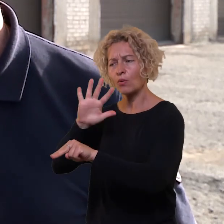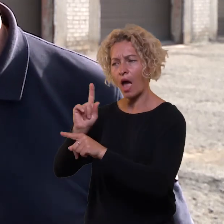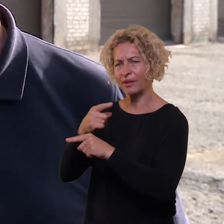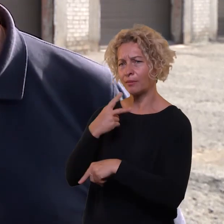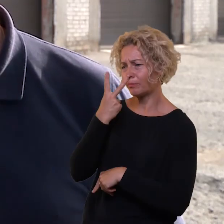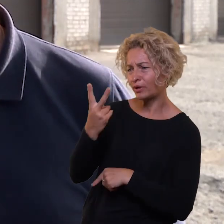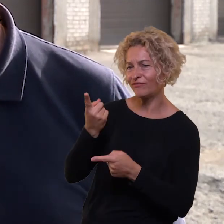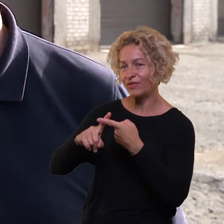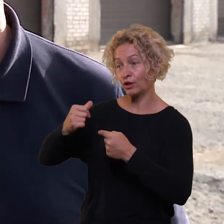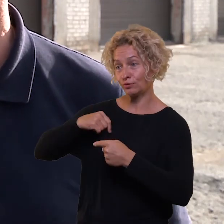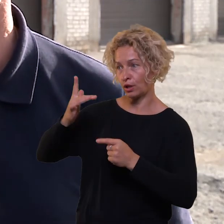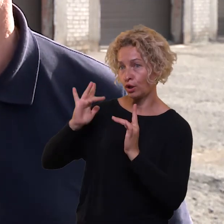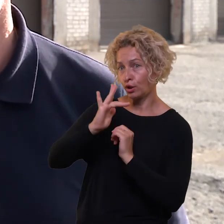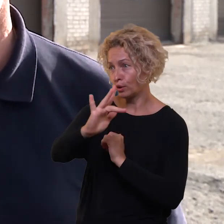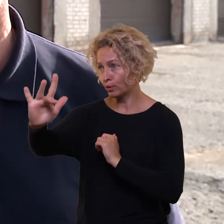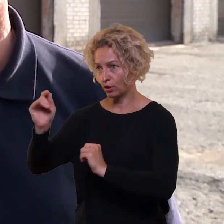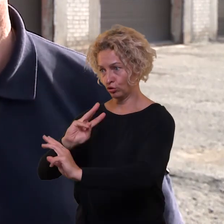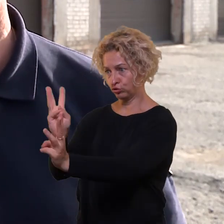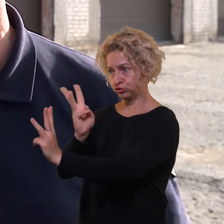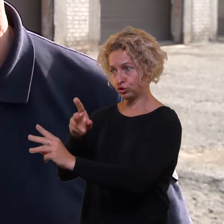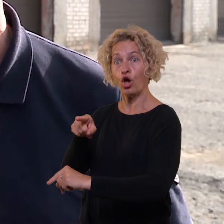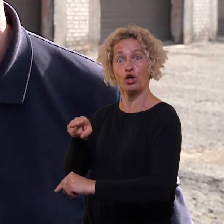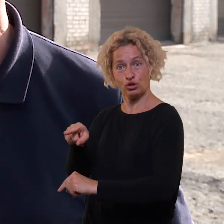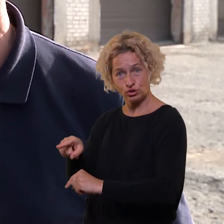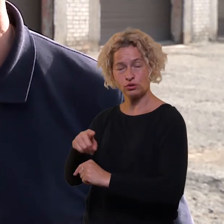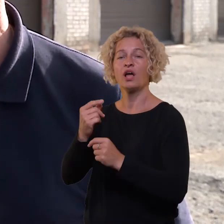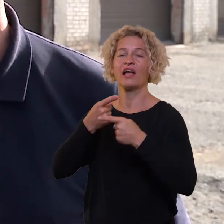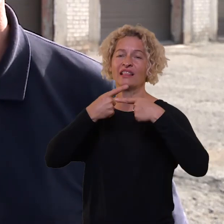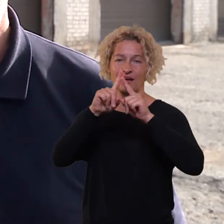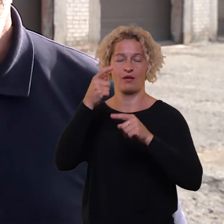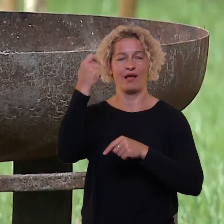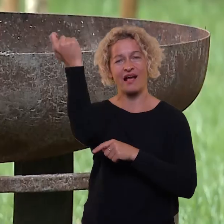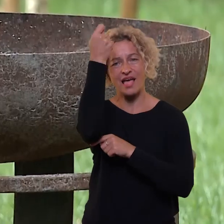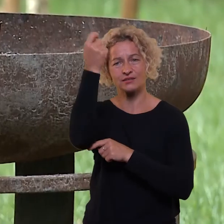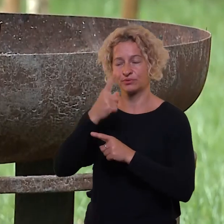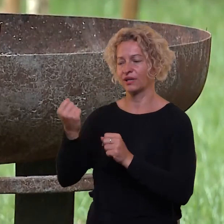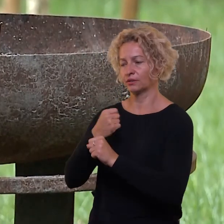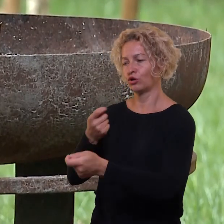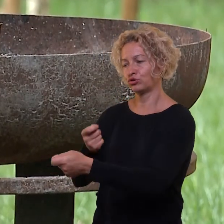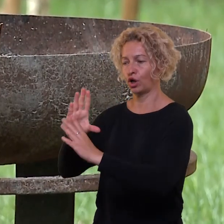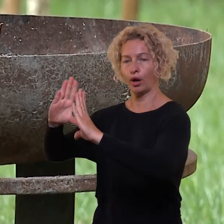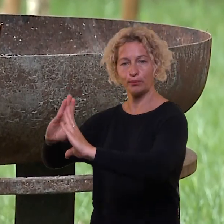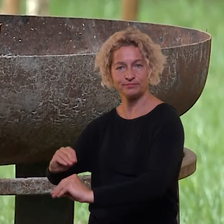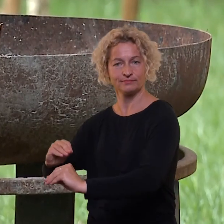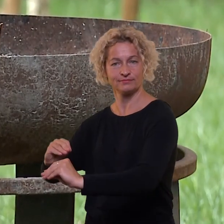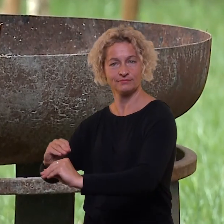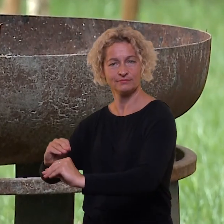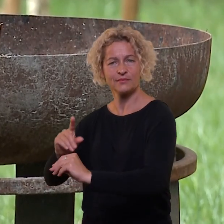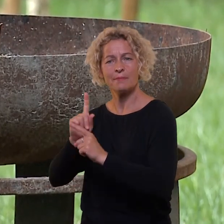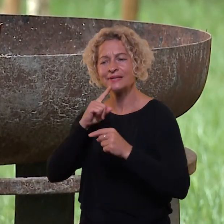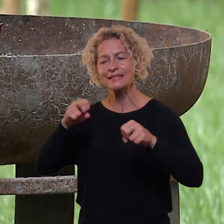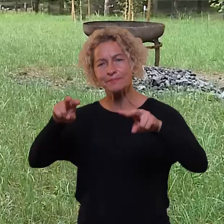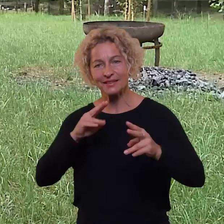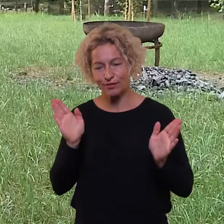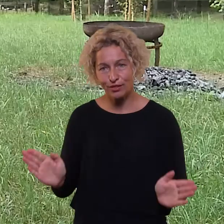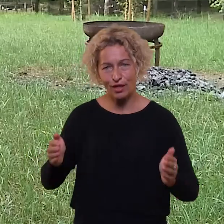nėra nieko, nė vieno žmogaus, tai ugnigėse aišku naudoja techniką, gesina. Na, o su kepsniniam, prašau, jokių